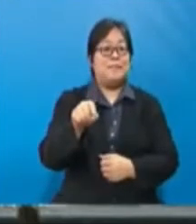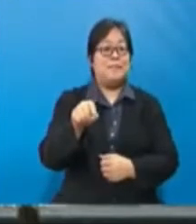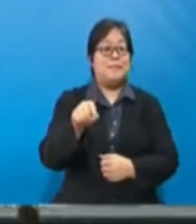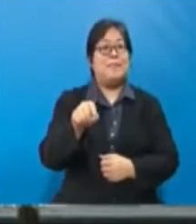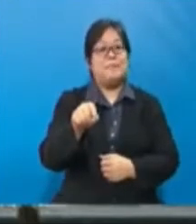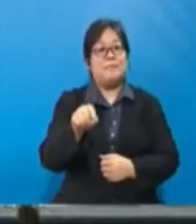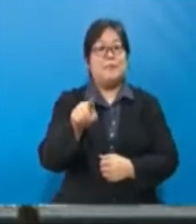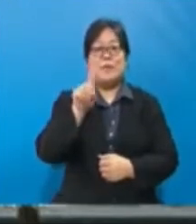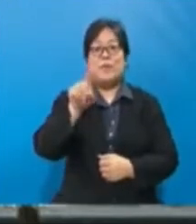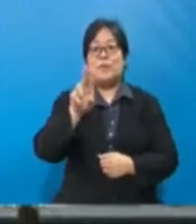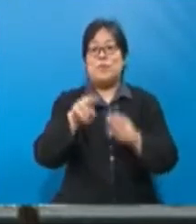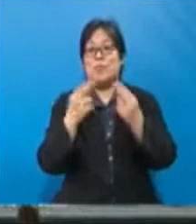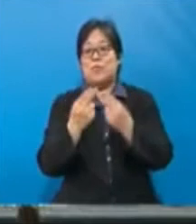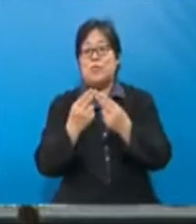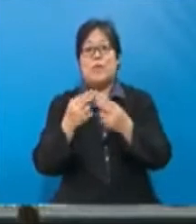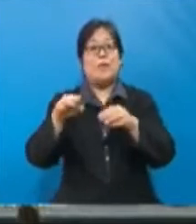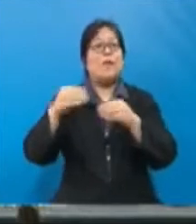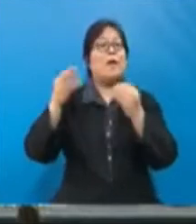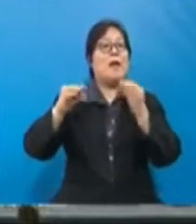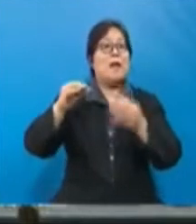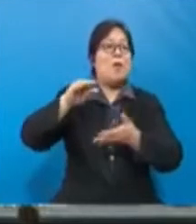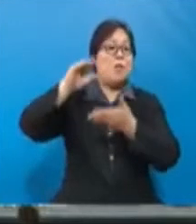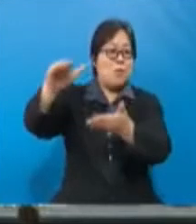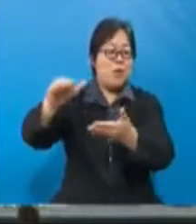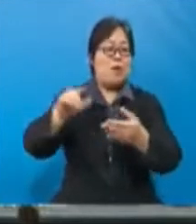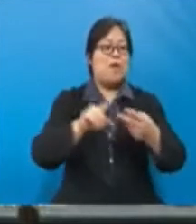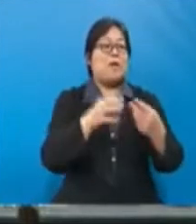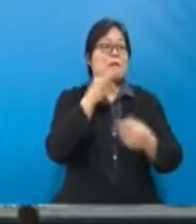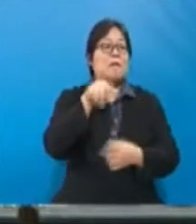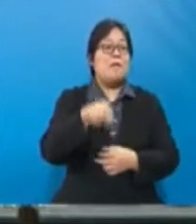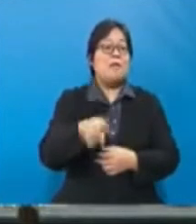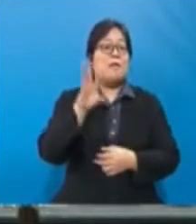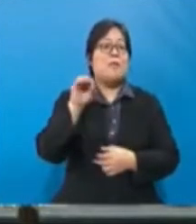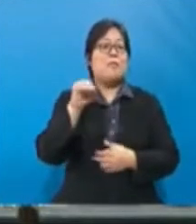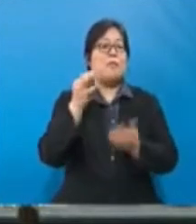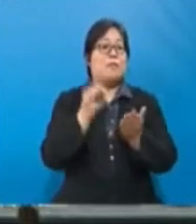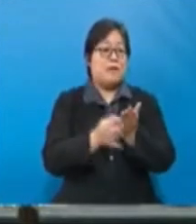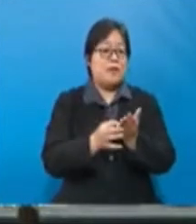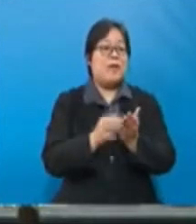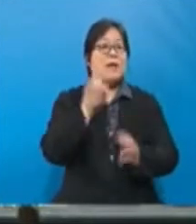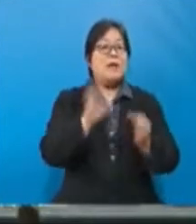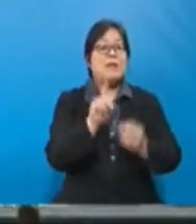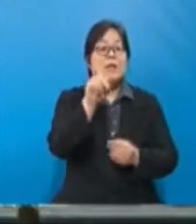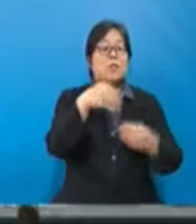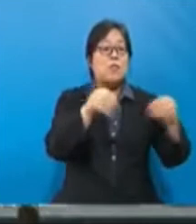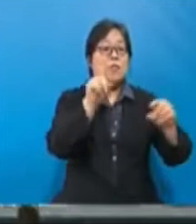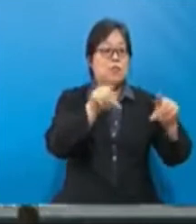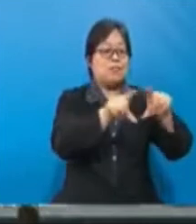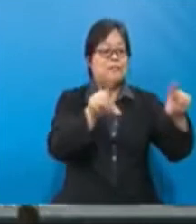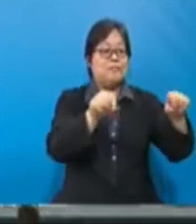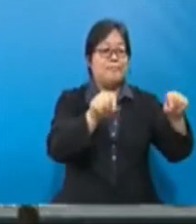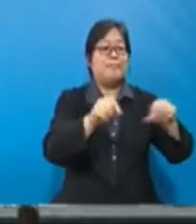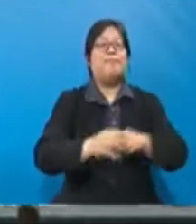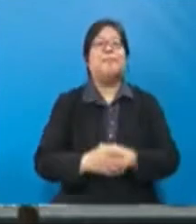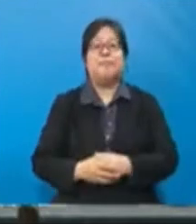seunit bagi peringkat borong, manakala RM19.90 seunit bagi